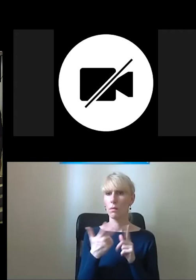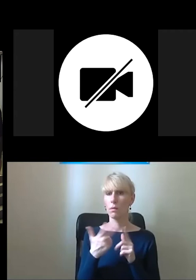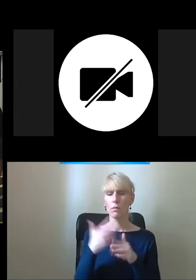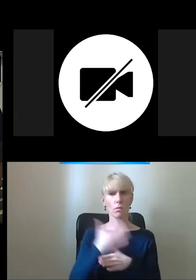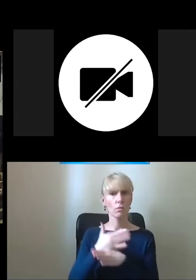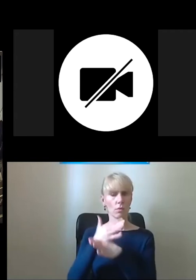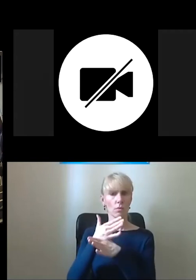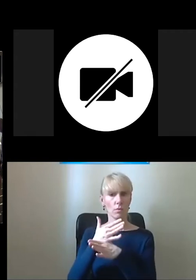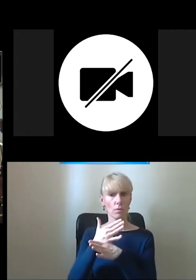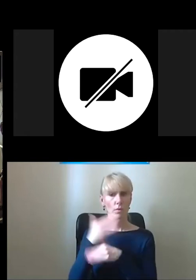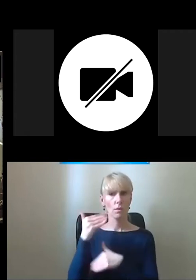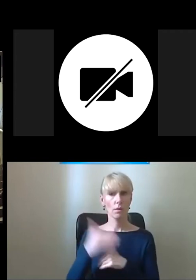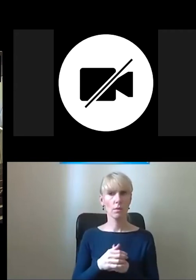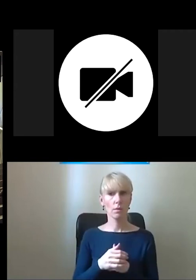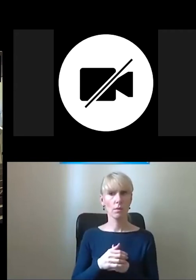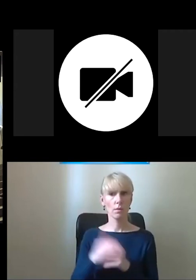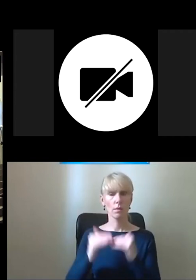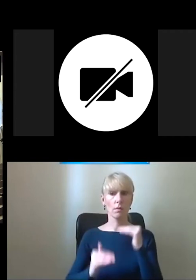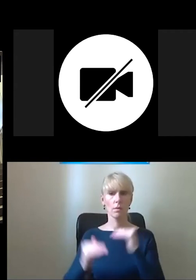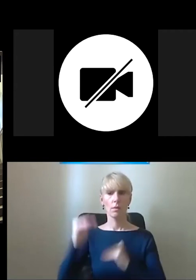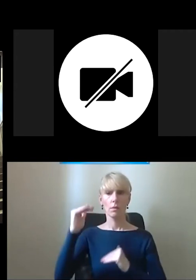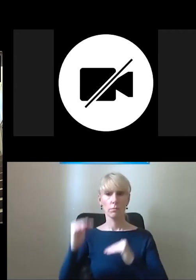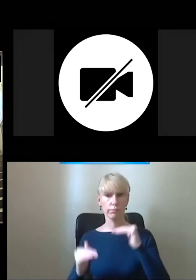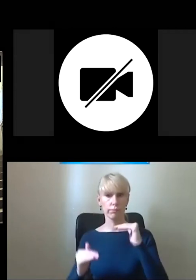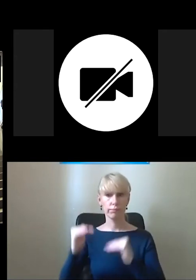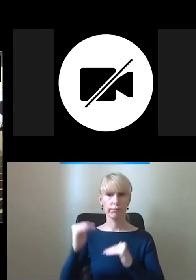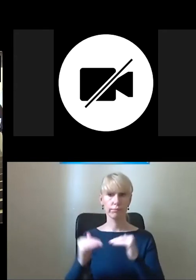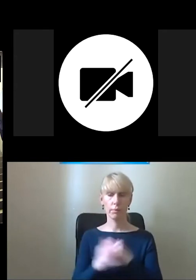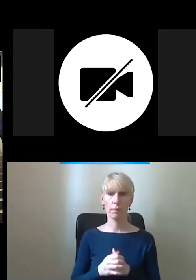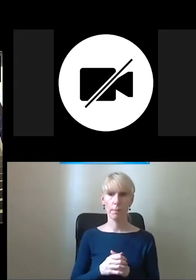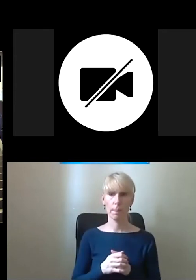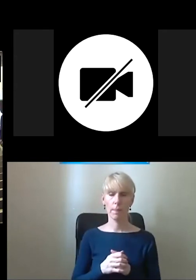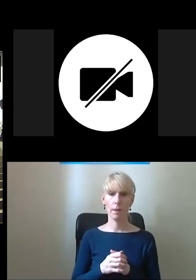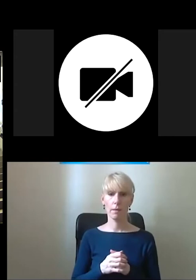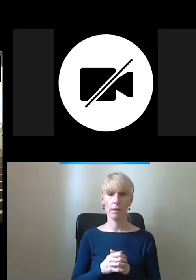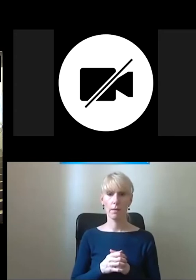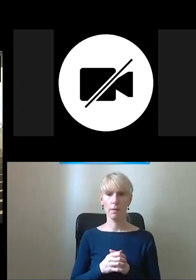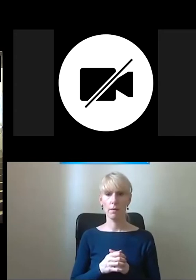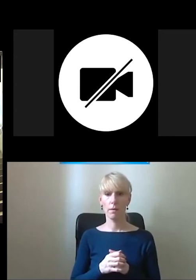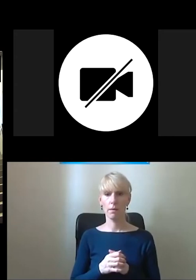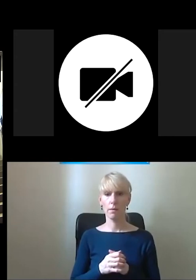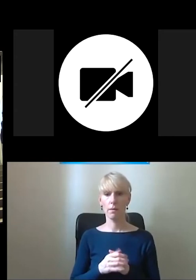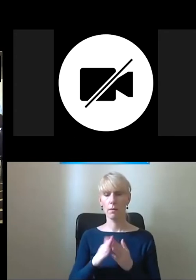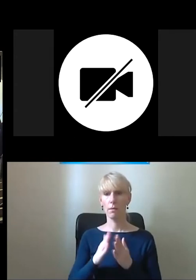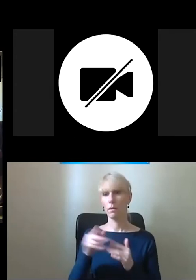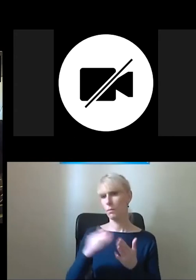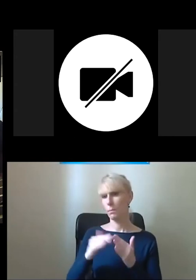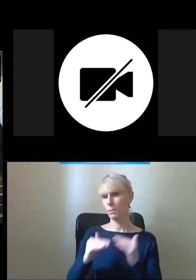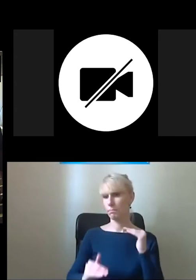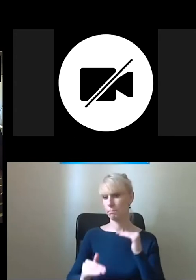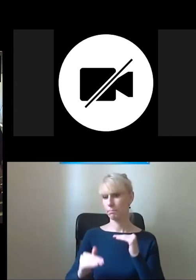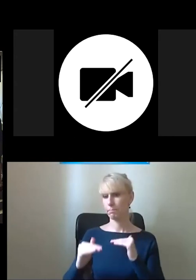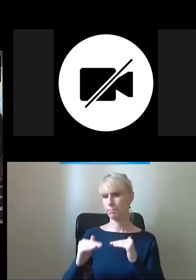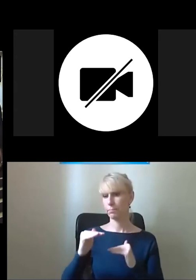jakby. I to możemy zrobić na zasadzie cofających się schodów zdalnie. Tu może być na przykład na dole, w tej opcji byłoby na przykład